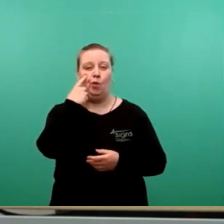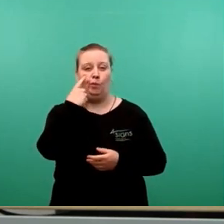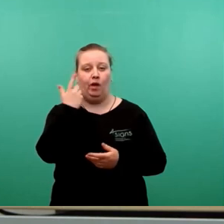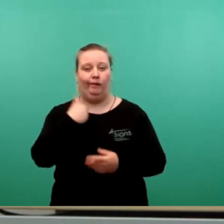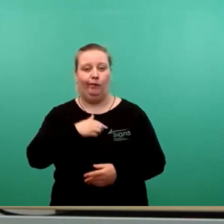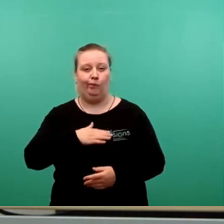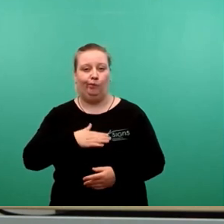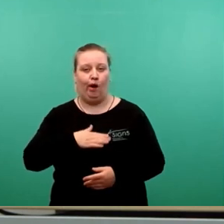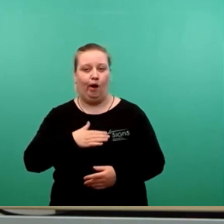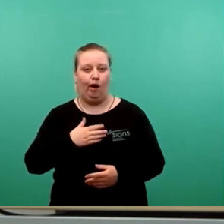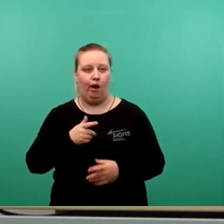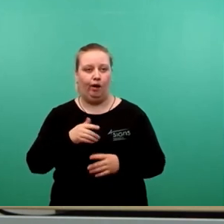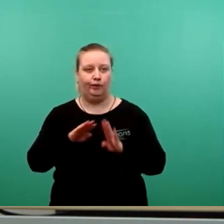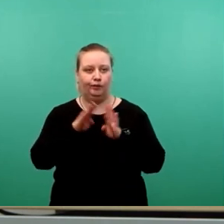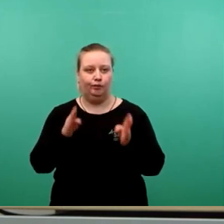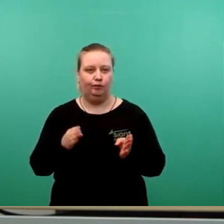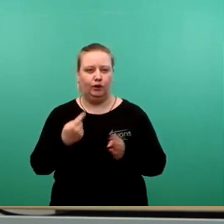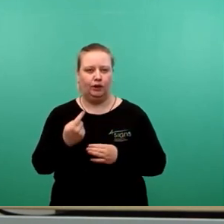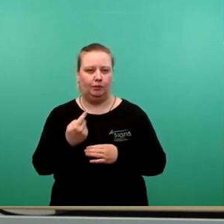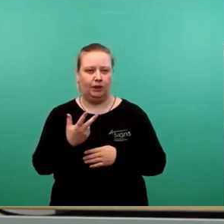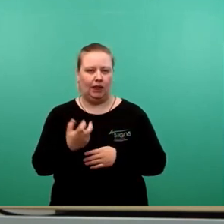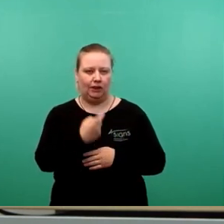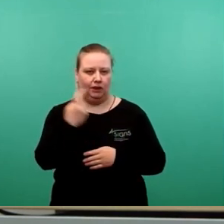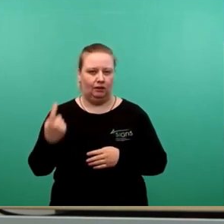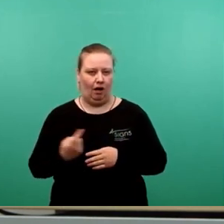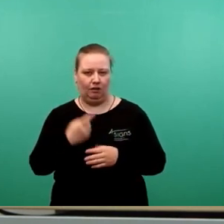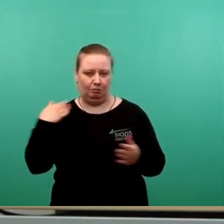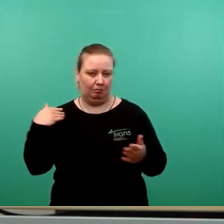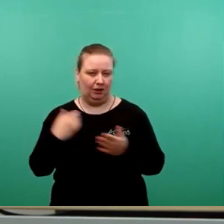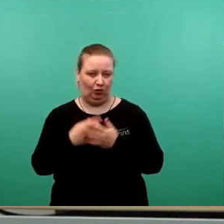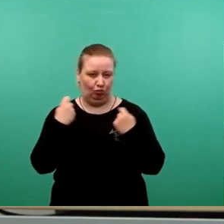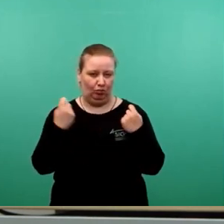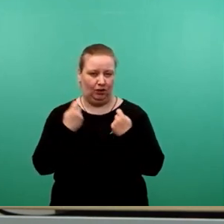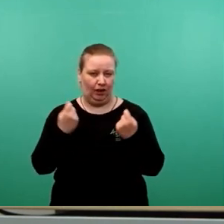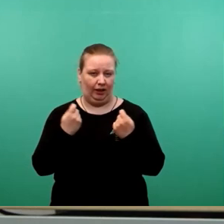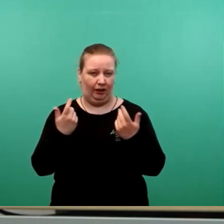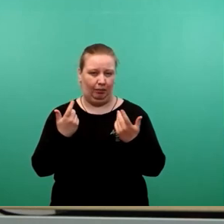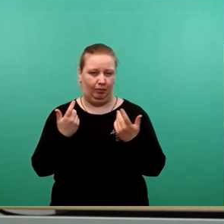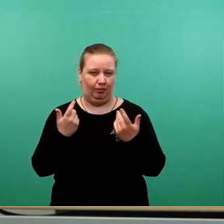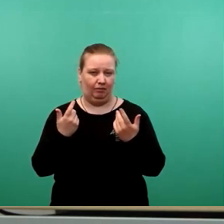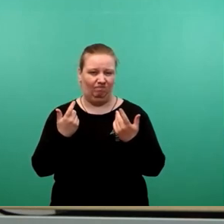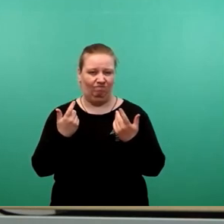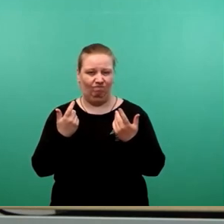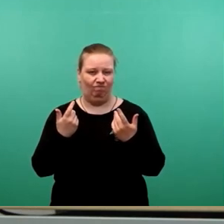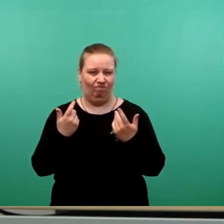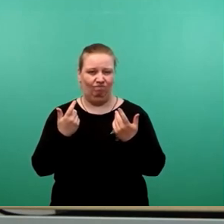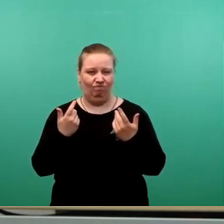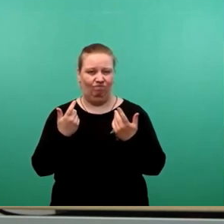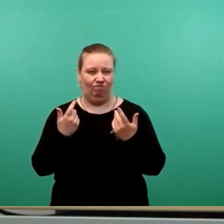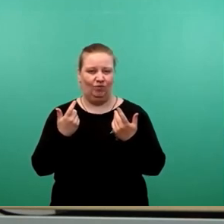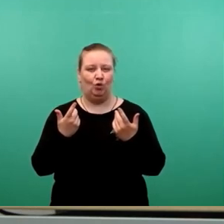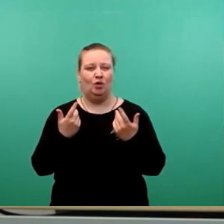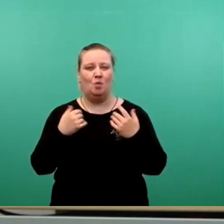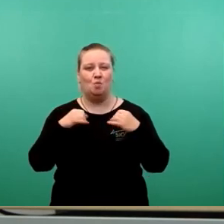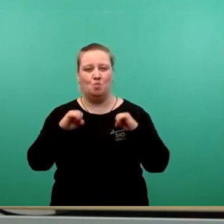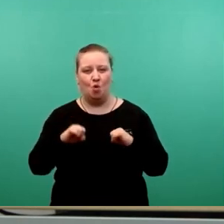mittlerweile 30 Jahre in Betrieb ist und das zu vermuten sind, dass da